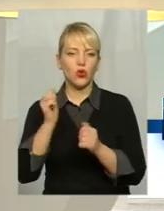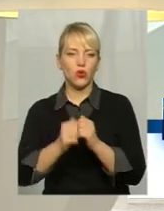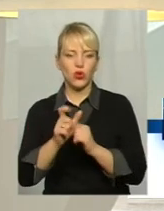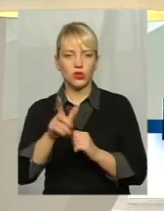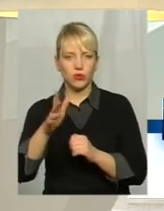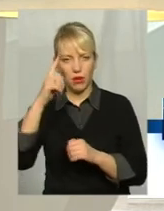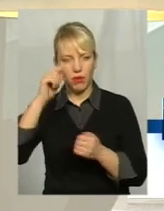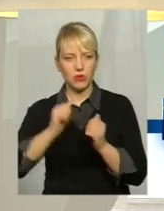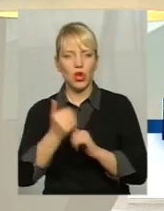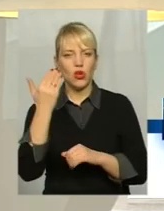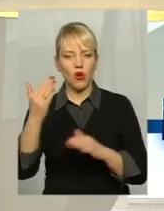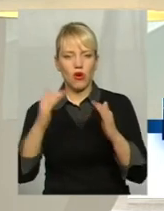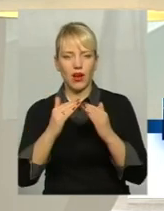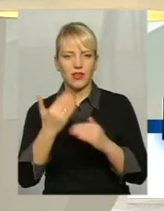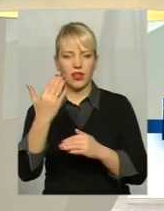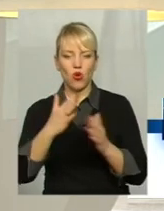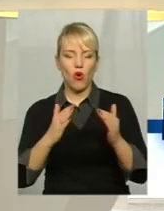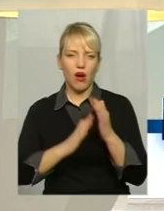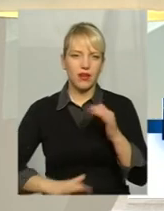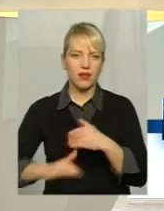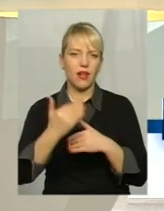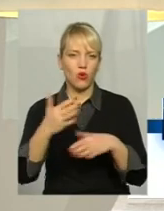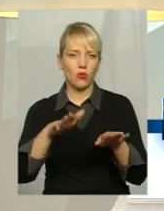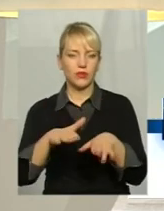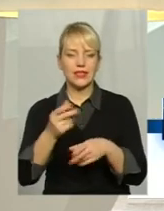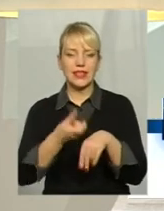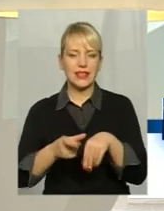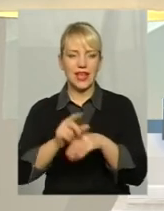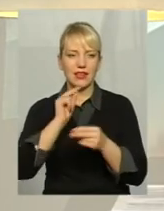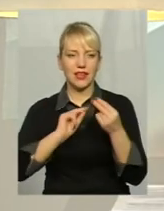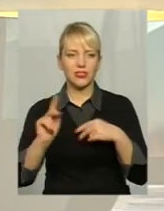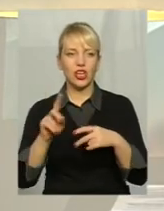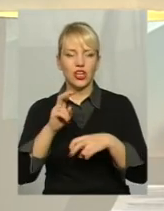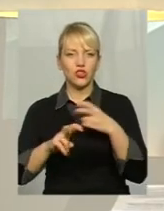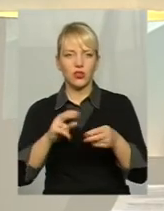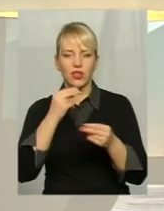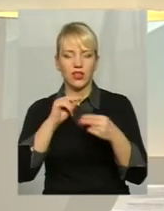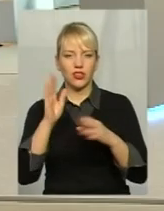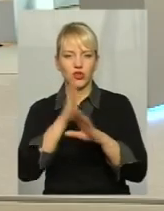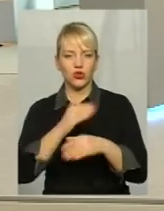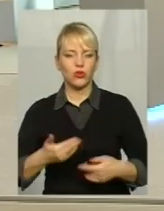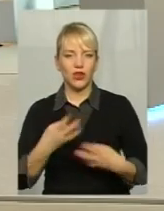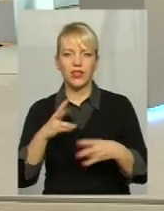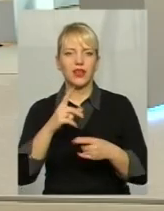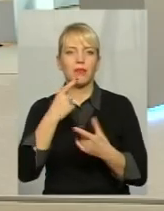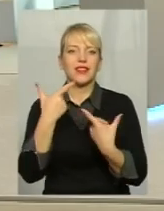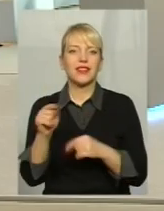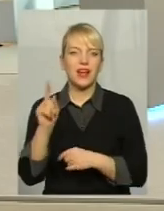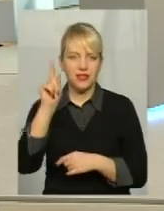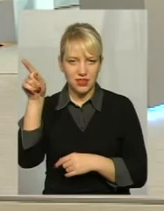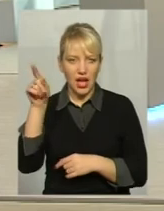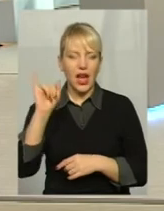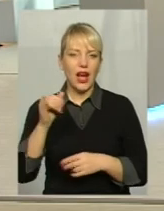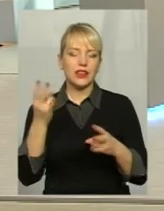що його хата, його край, його місце найкраще, і шукати кращої долі не треба десь, а треба створювати